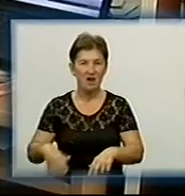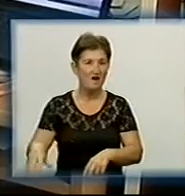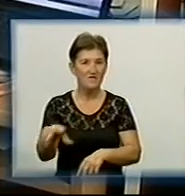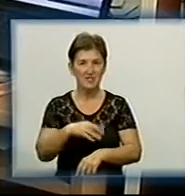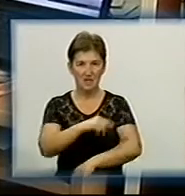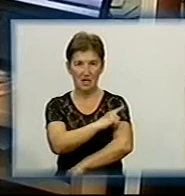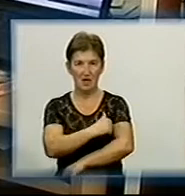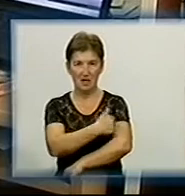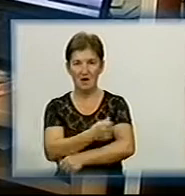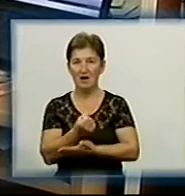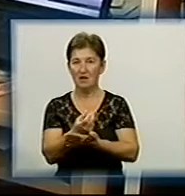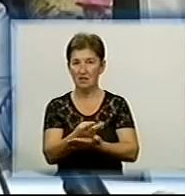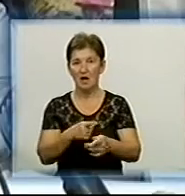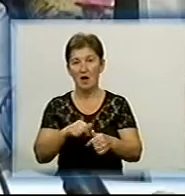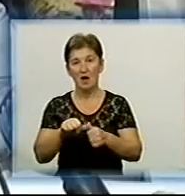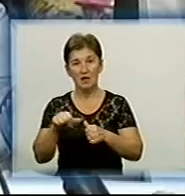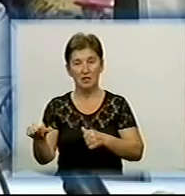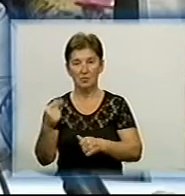однієї – Кіровоградської міської